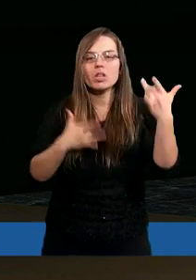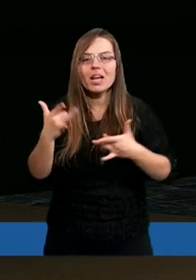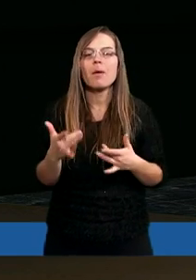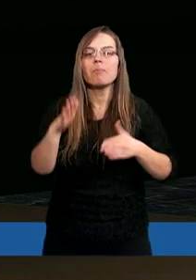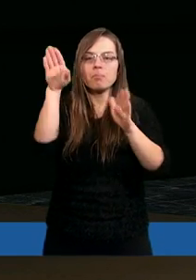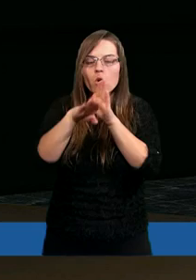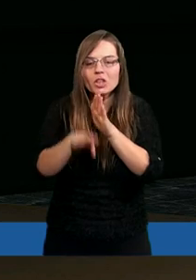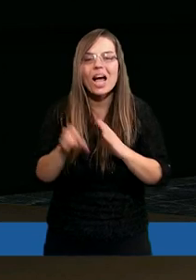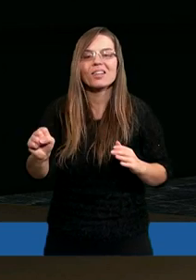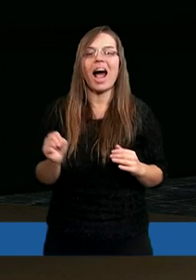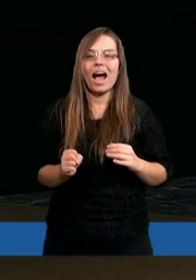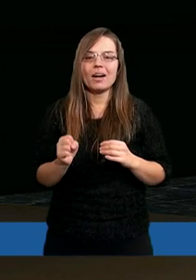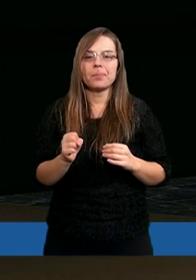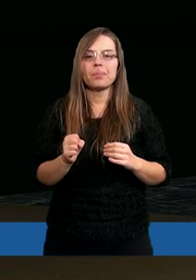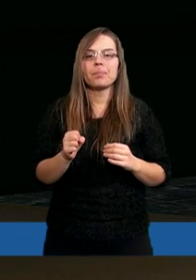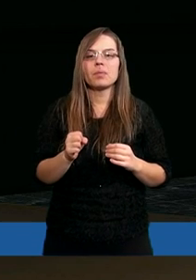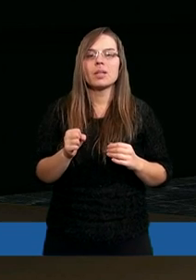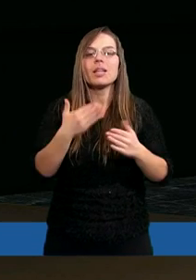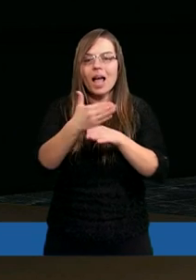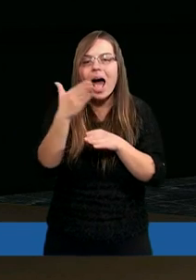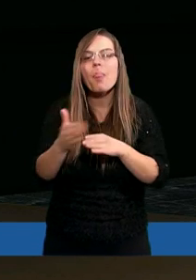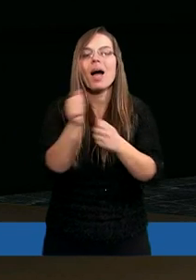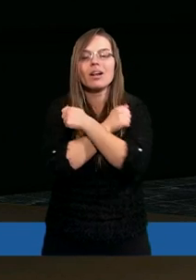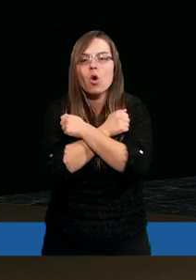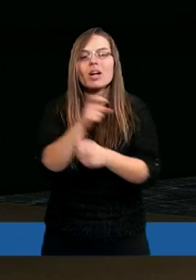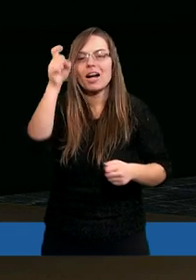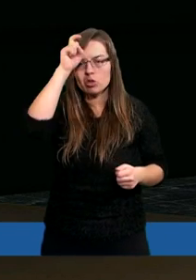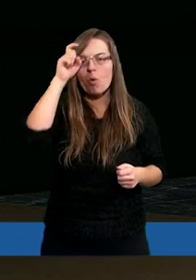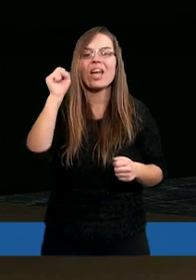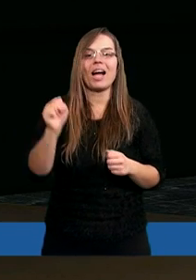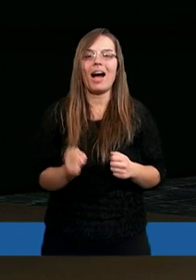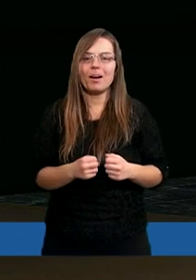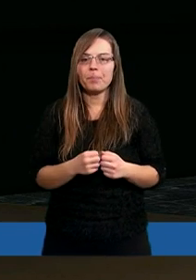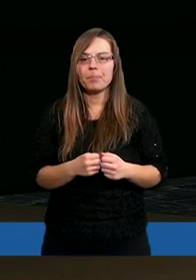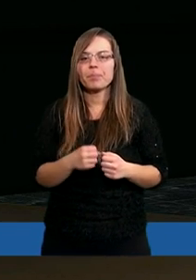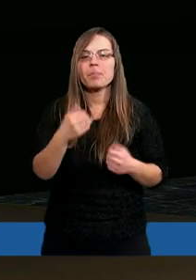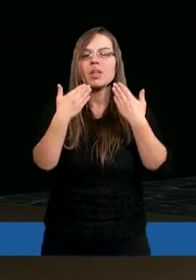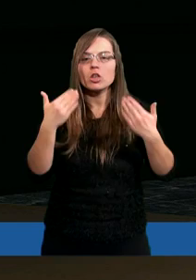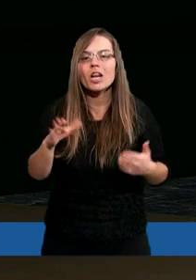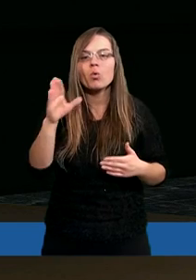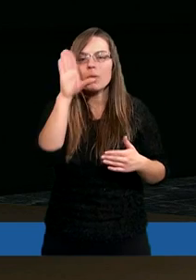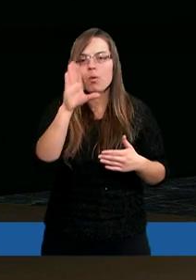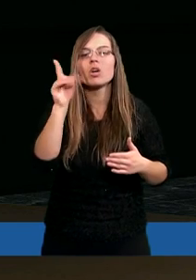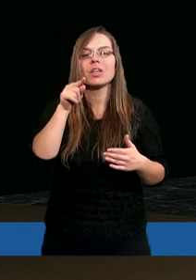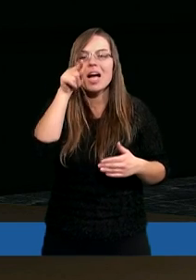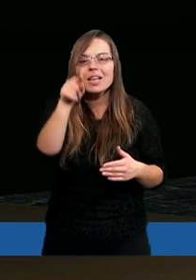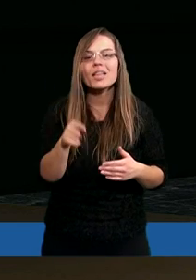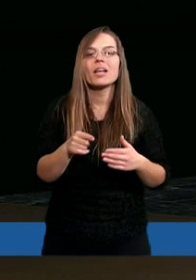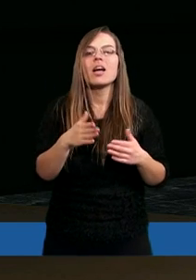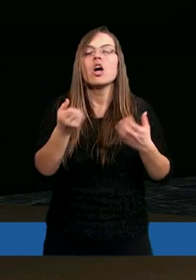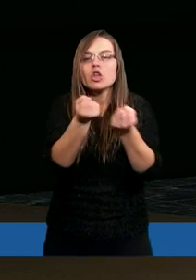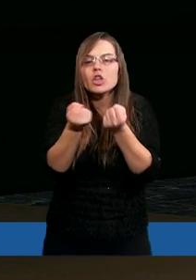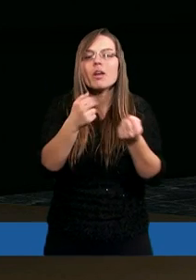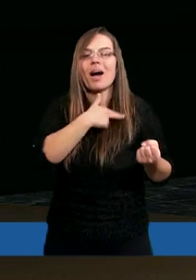cierpień, poniżenia nadal kochasz człowieka. Dziękujemy, Boże, że Ty